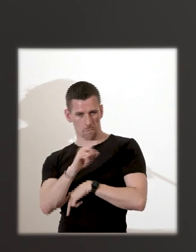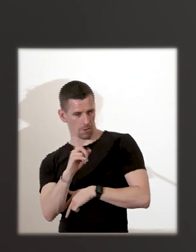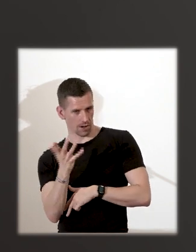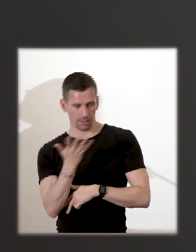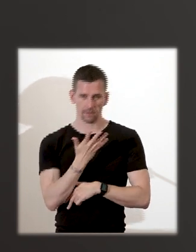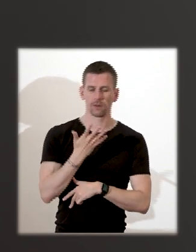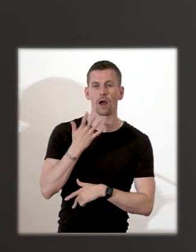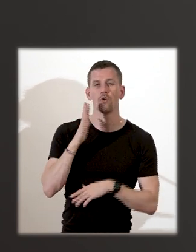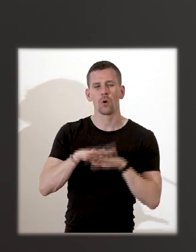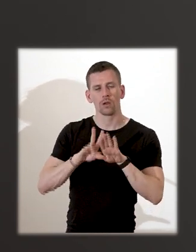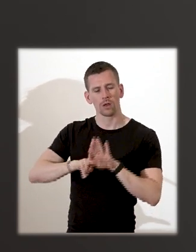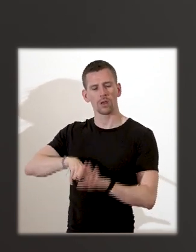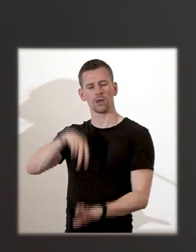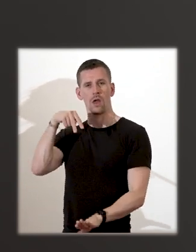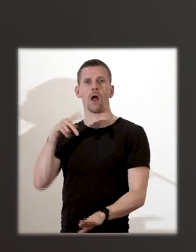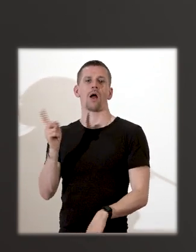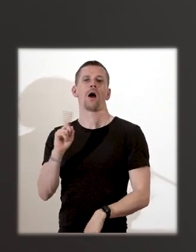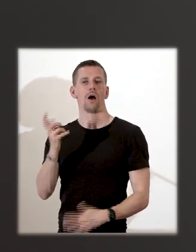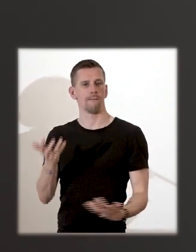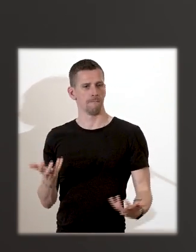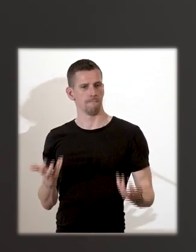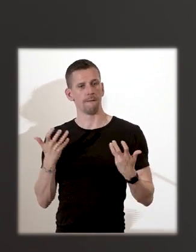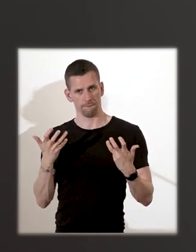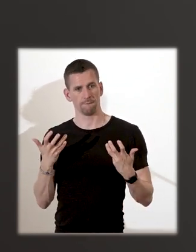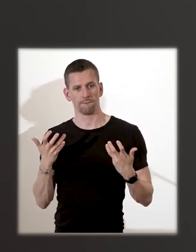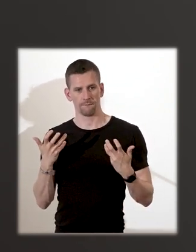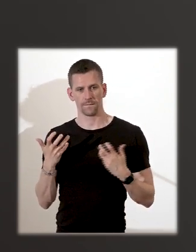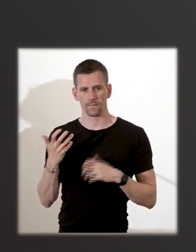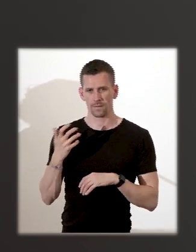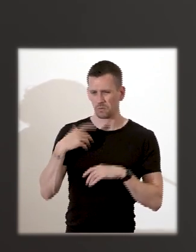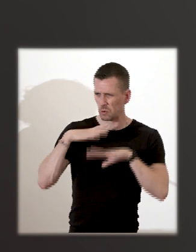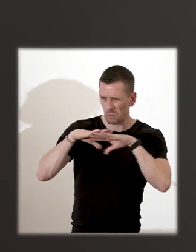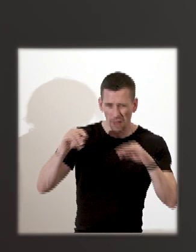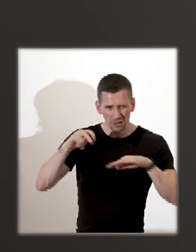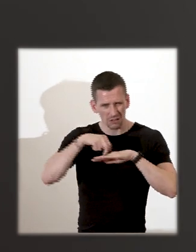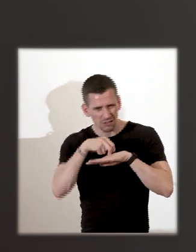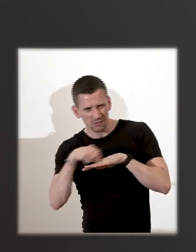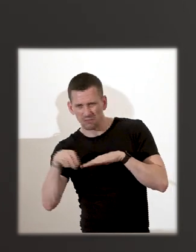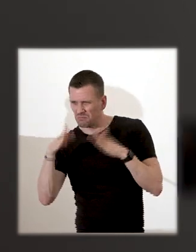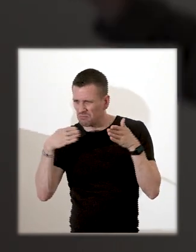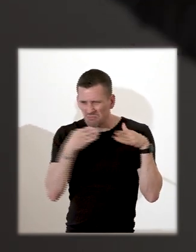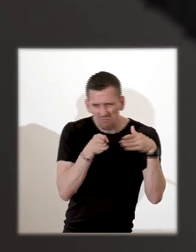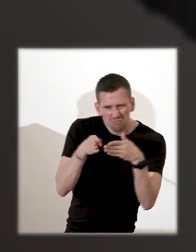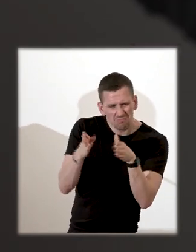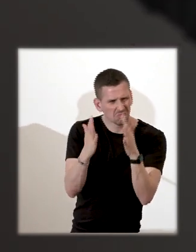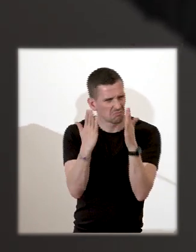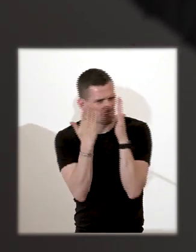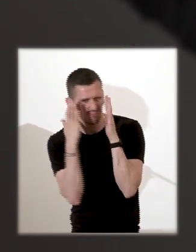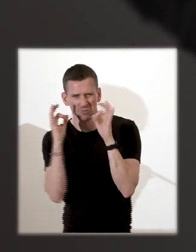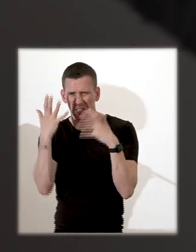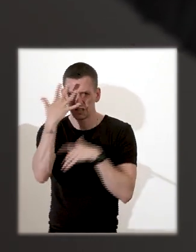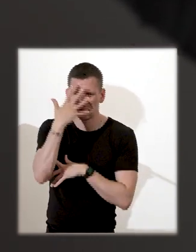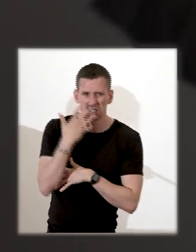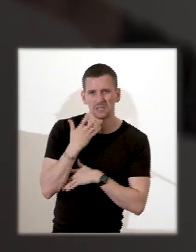un aigrier, avec une absence de visibilité et un caractère tout à fait oppressant. Sur ce corridor est gravé, on peut le voir